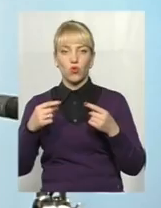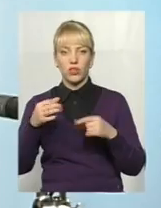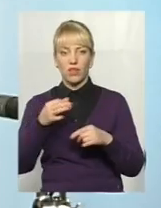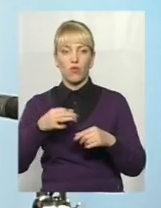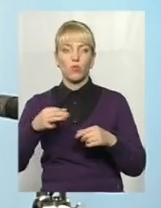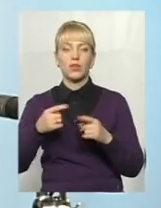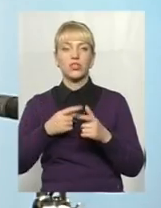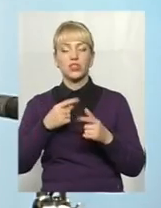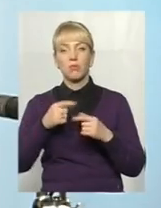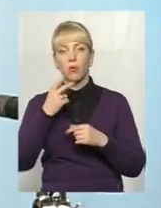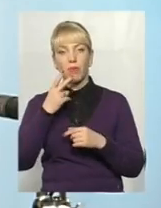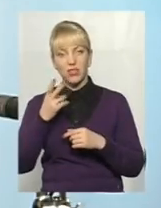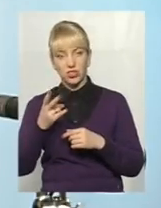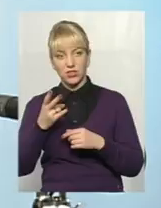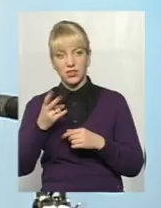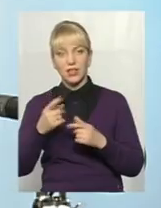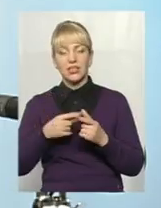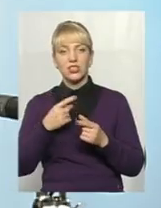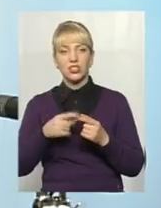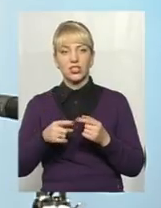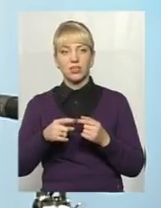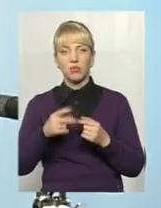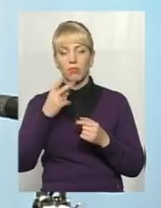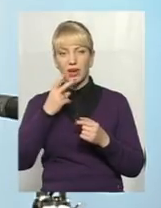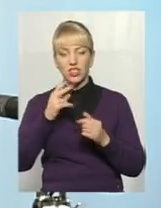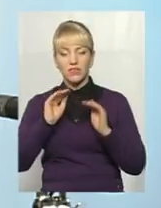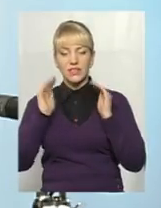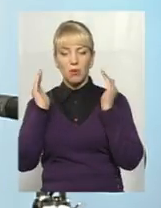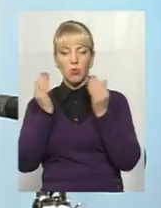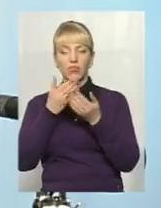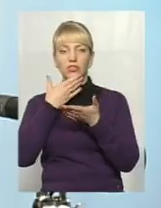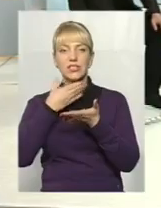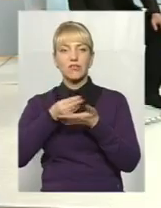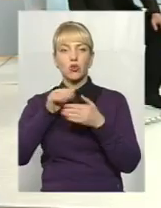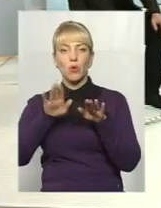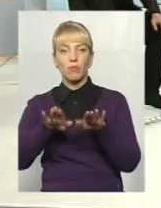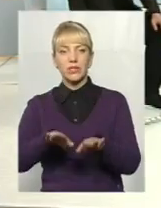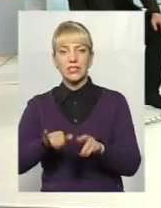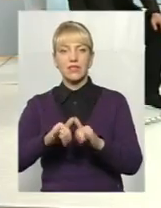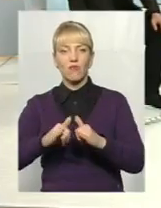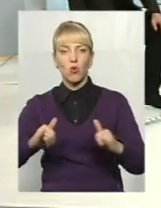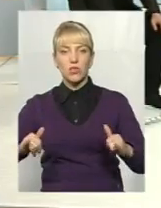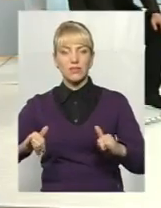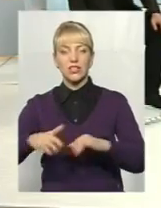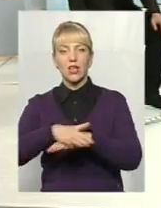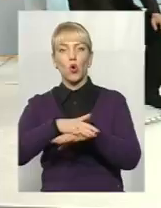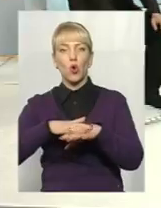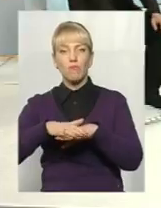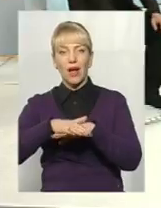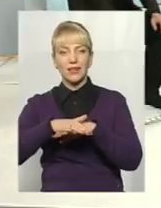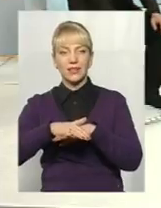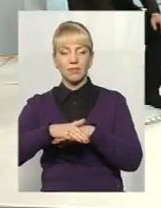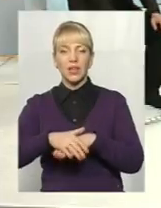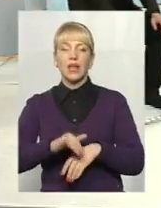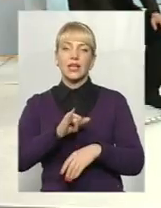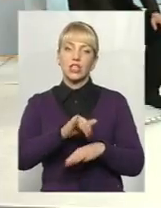Чи побачив заповідник своє місце в розвитку громади? І громада побачила його